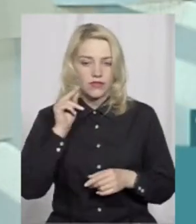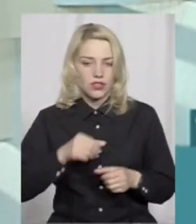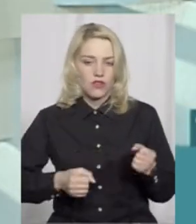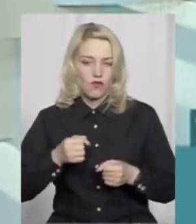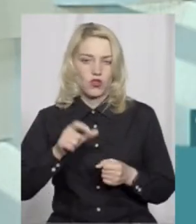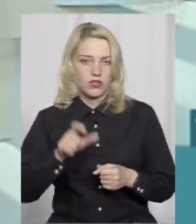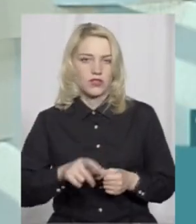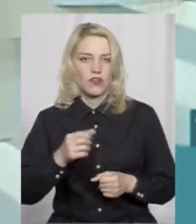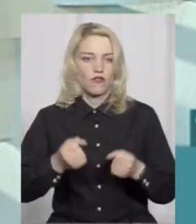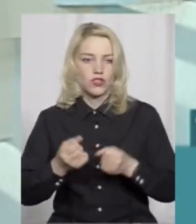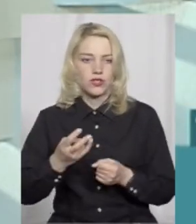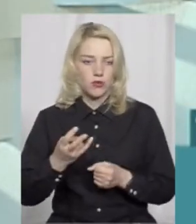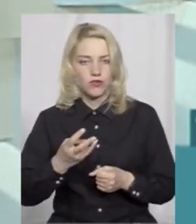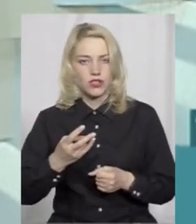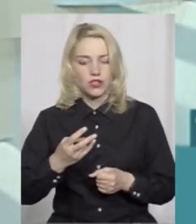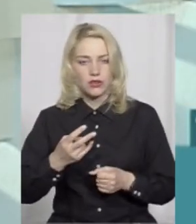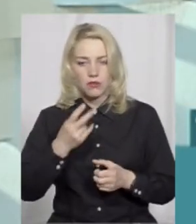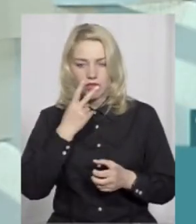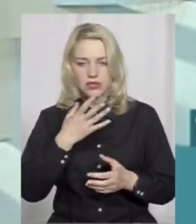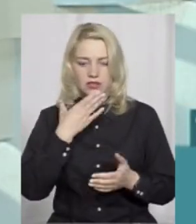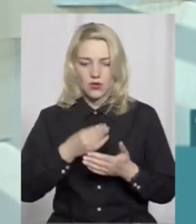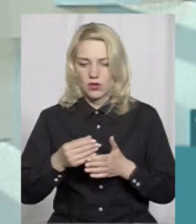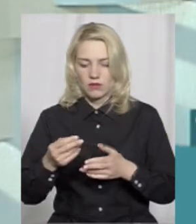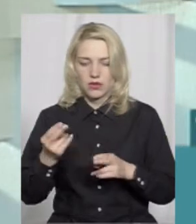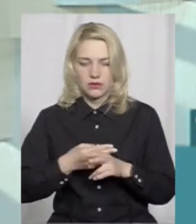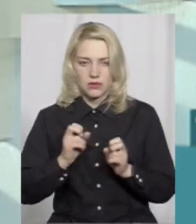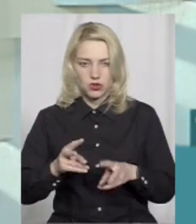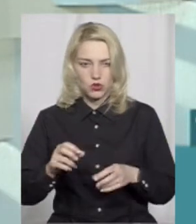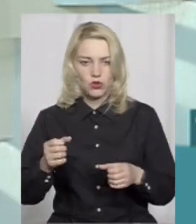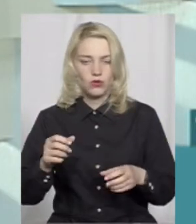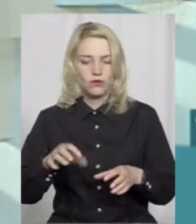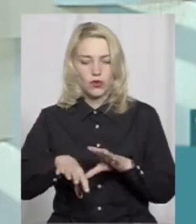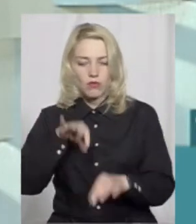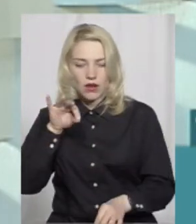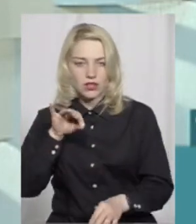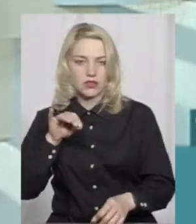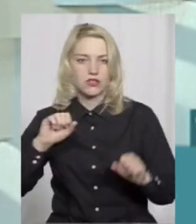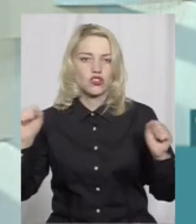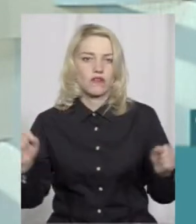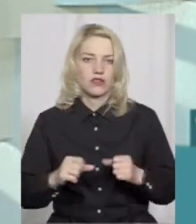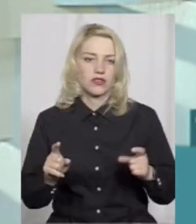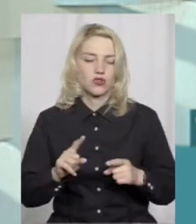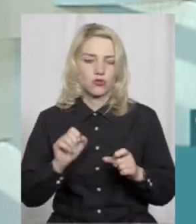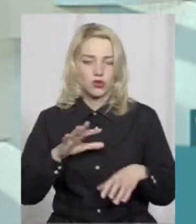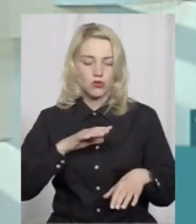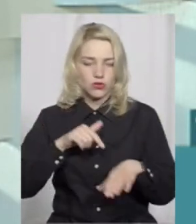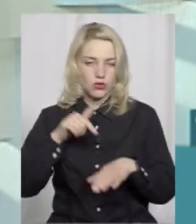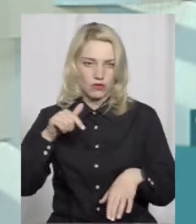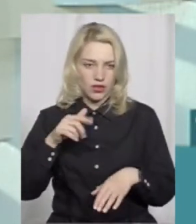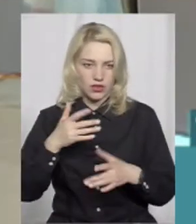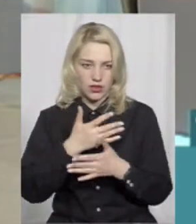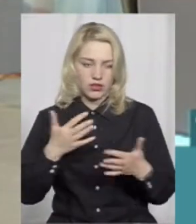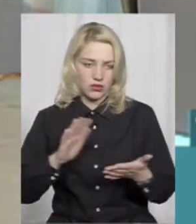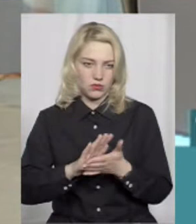оскільки водій має впевнитися в безпечності маневру, вибрати безпечну швидкість, щоб можна було зреагувати на різні